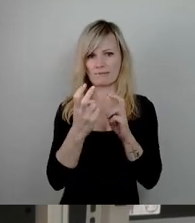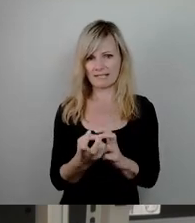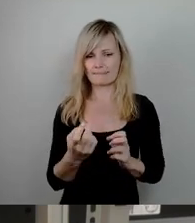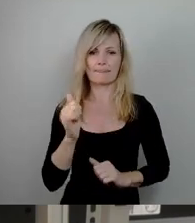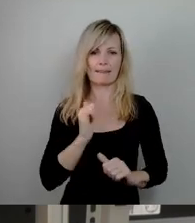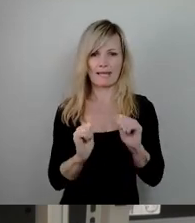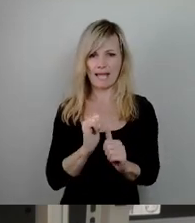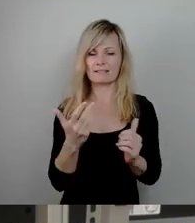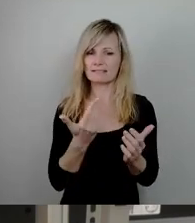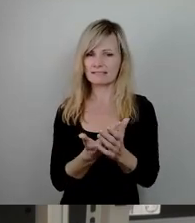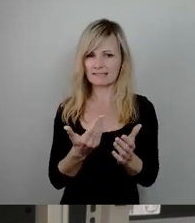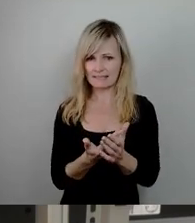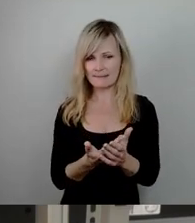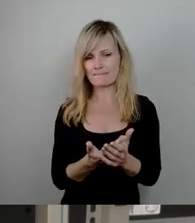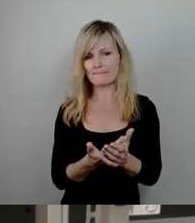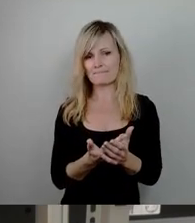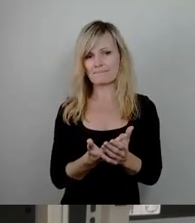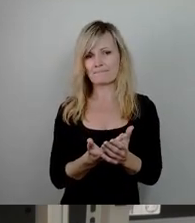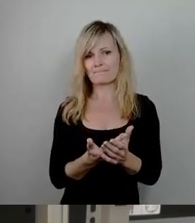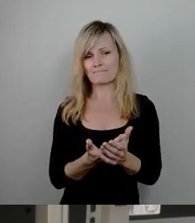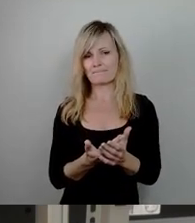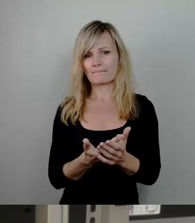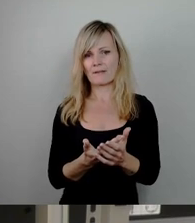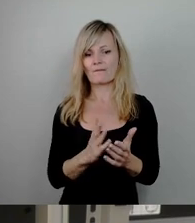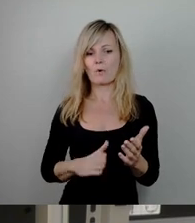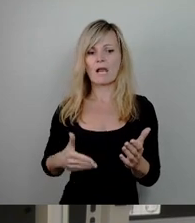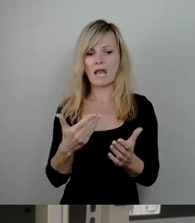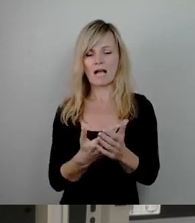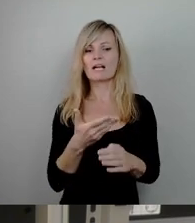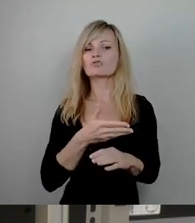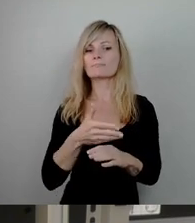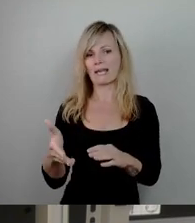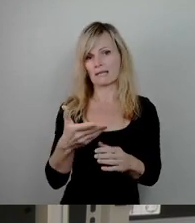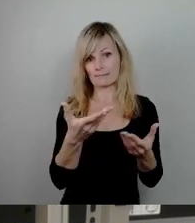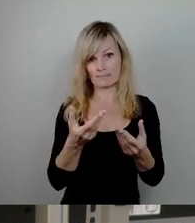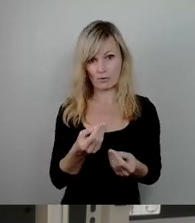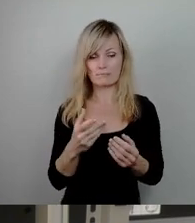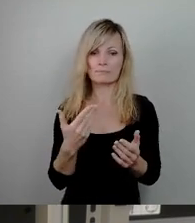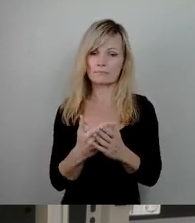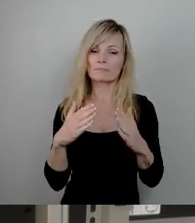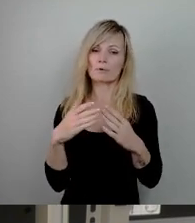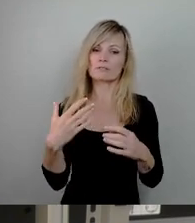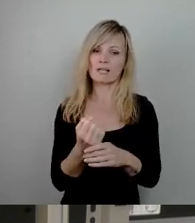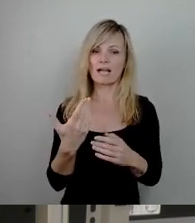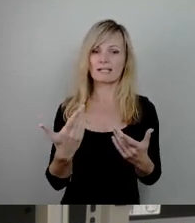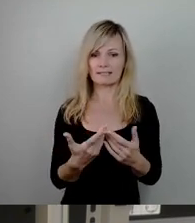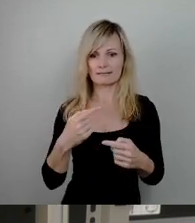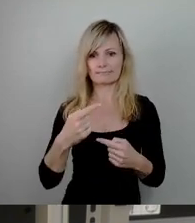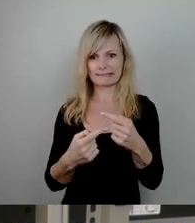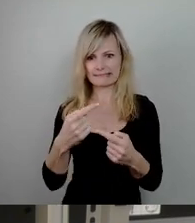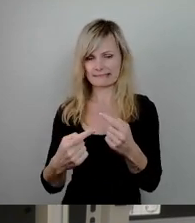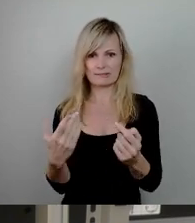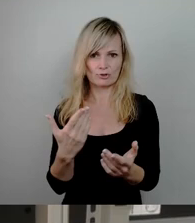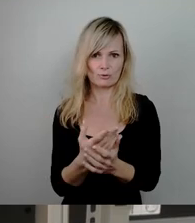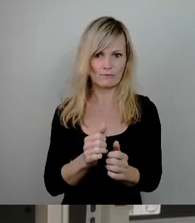Vorlage recht spät, sodass wir also im Haushaltsverzug schon ganz schön weit fortgeschritten sind. Dennoch möchte ich für